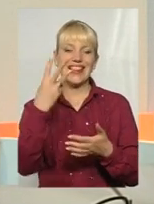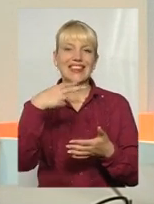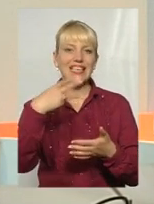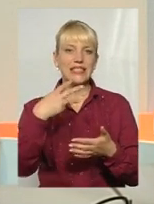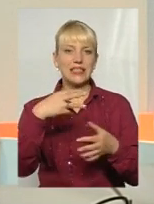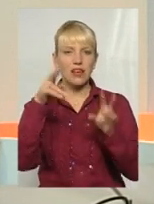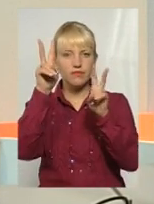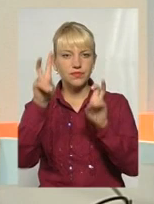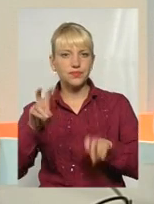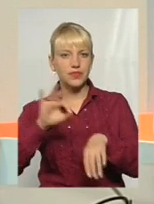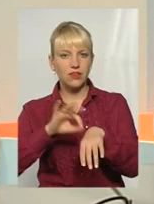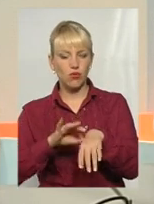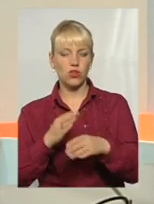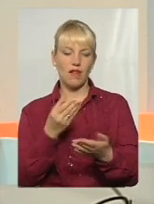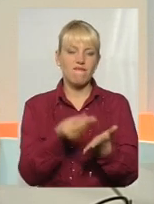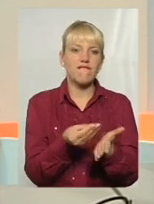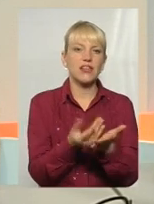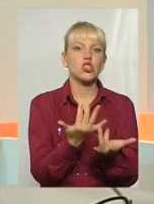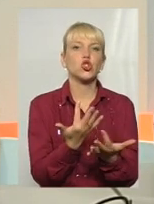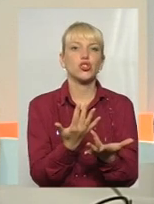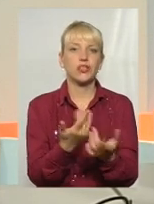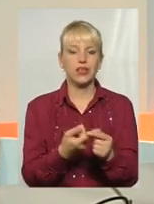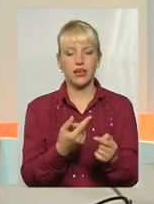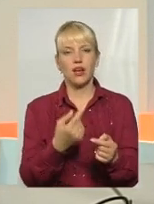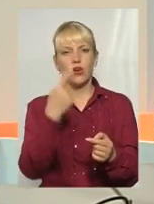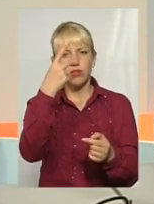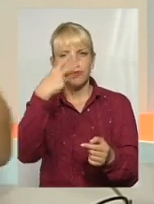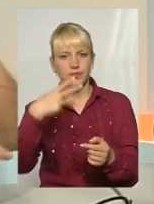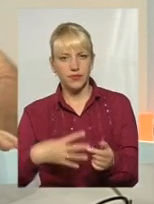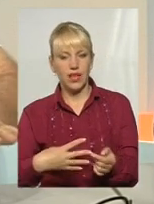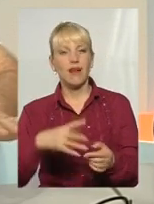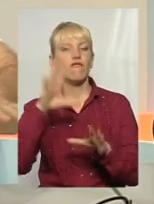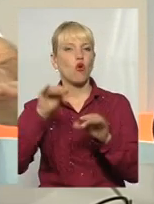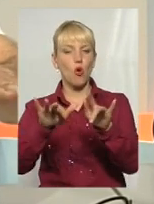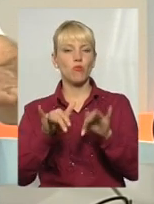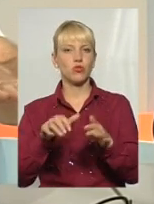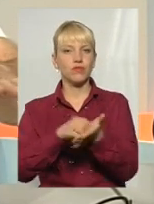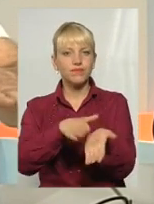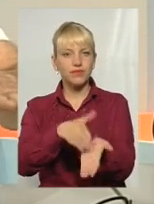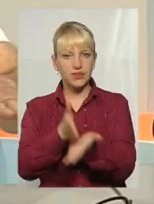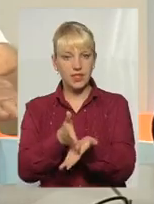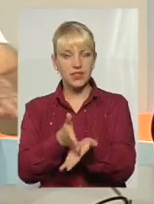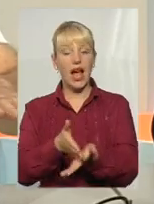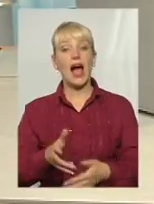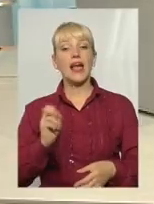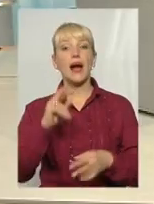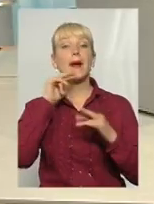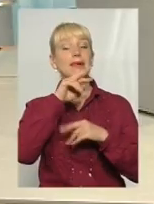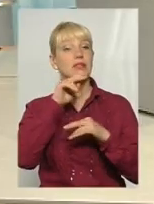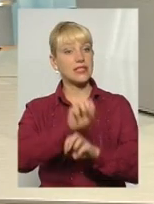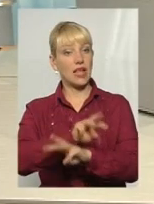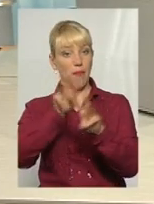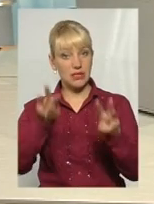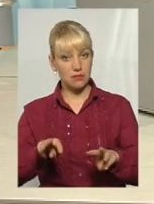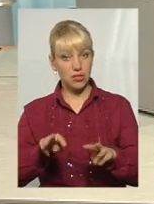вартість від одного єдиниці, і це в комп'ютері все є. Як медикаментозне забезпечення,